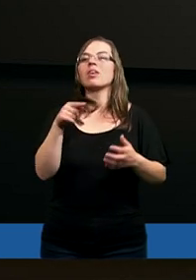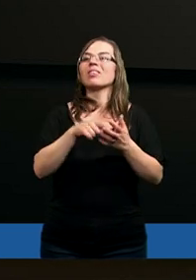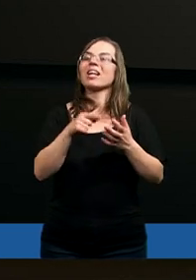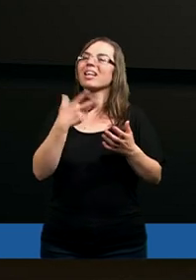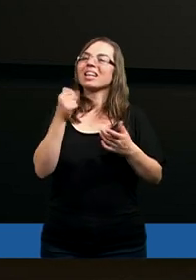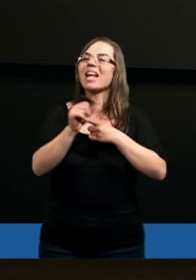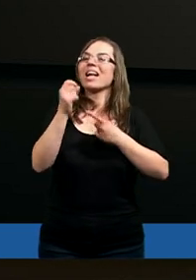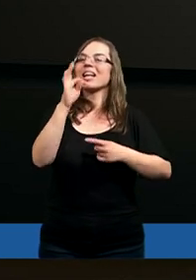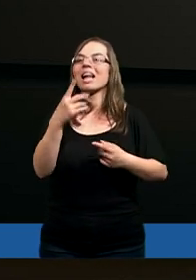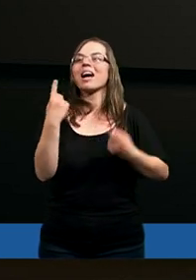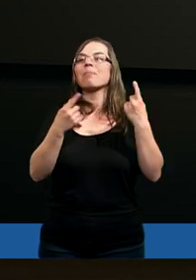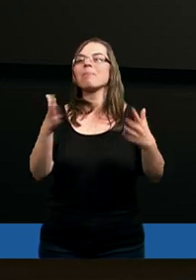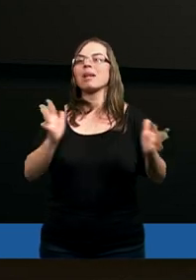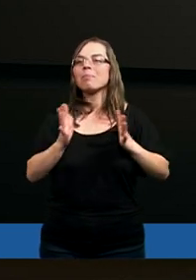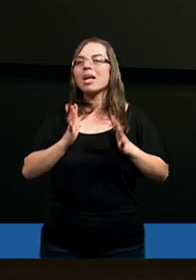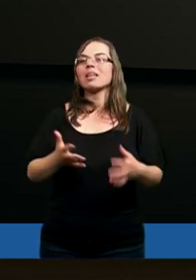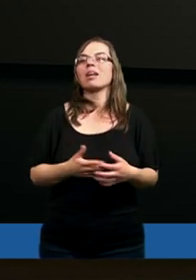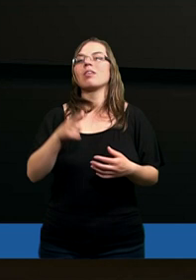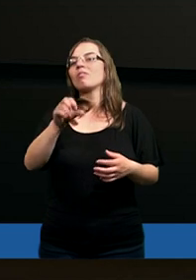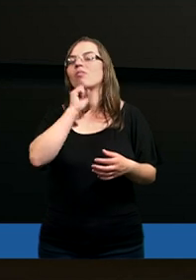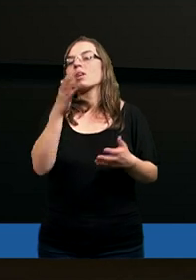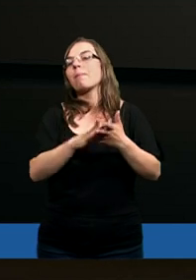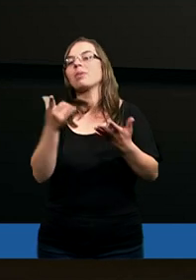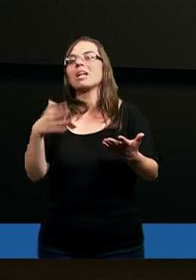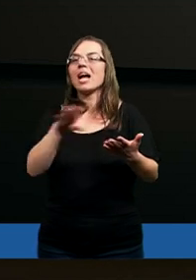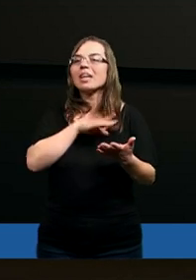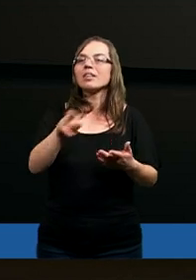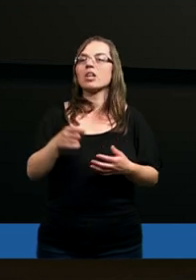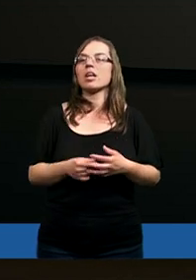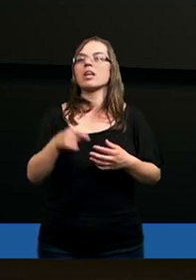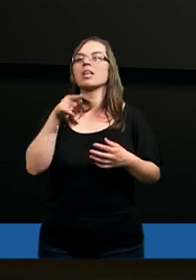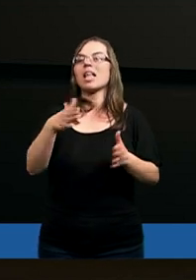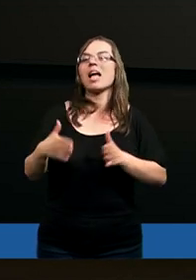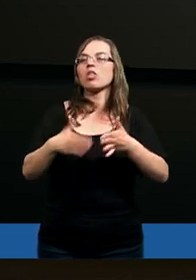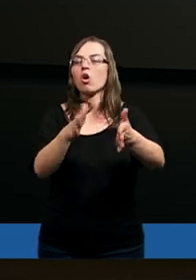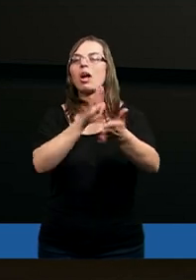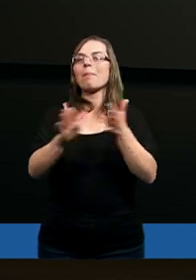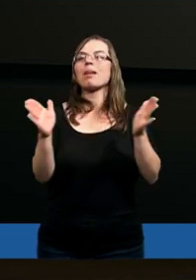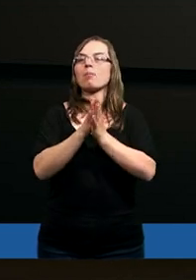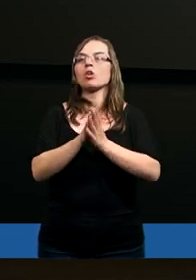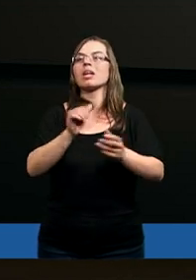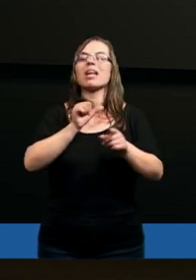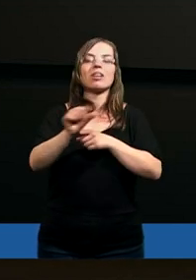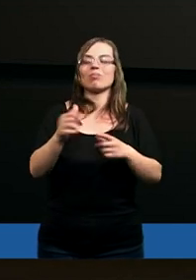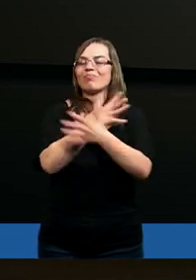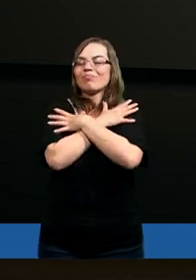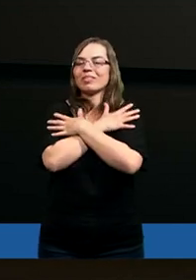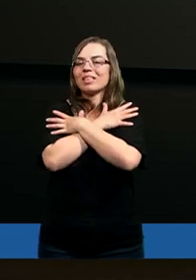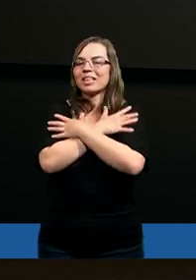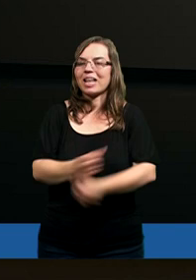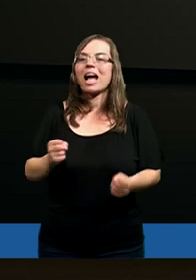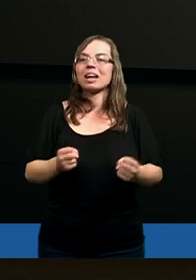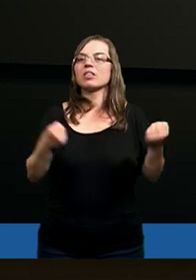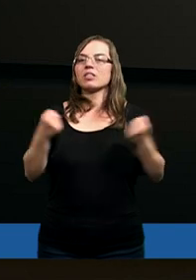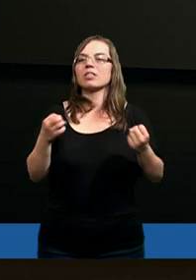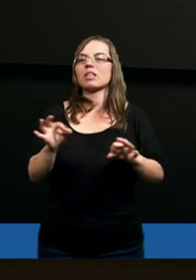historia Lota też nie jest taka bezpieczna, bo mnóstwo ludzi zginęło, prawda? A więc te drogi bezbożne są tragiczne. Po